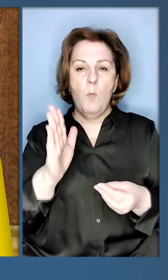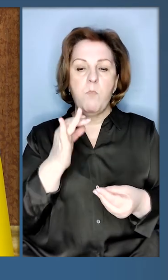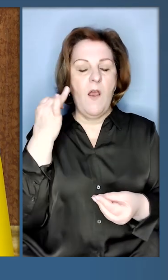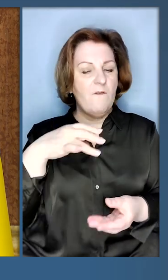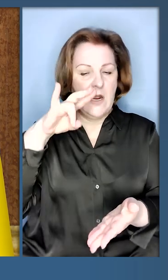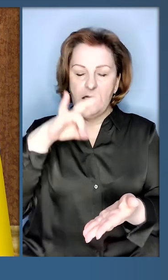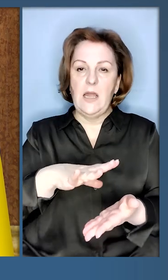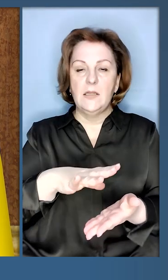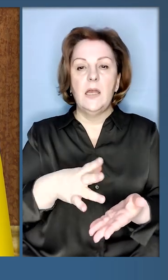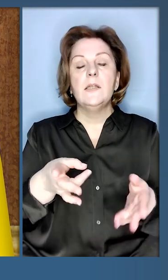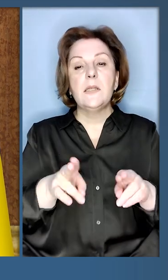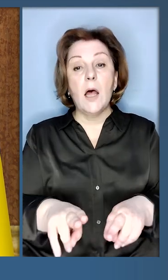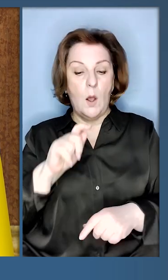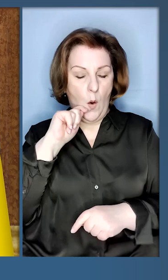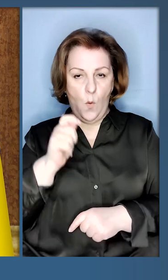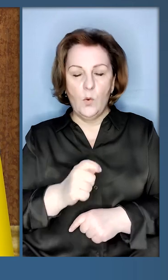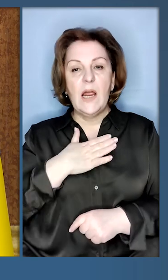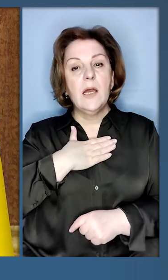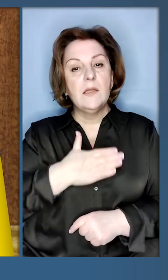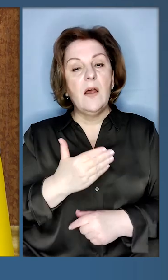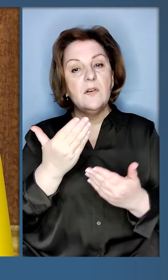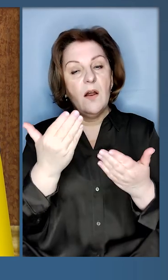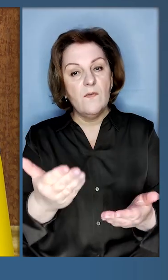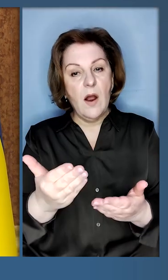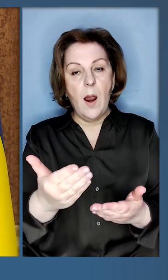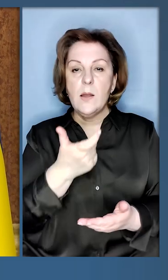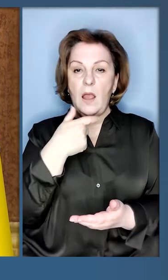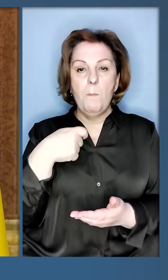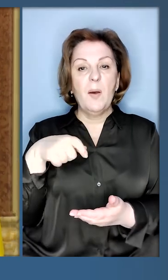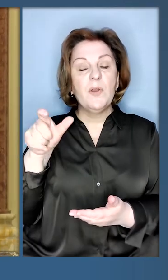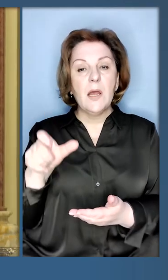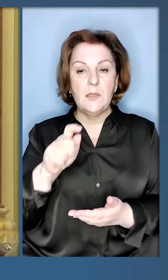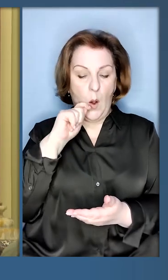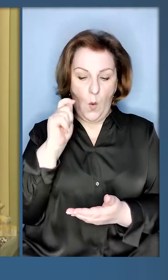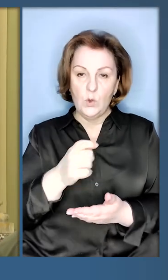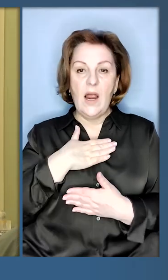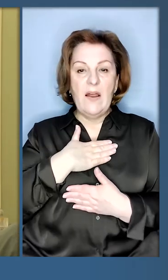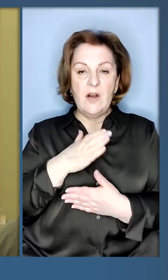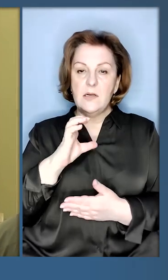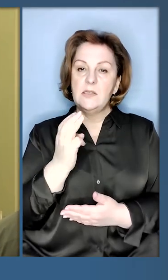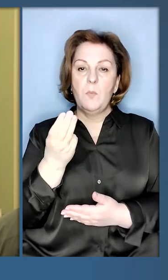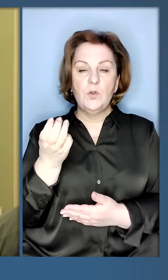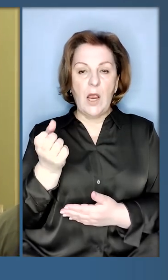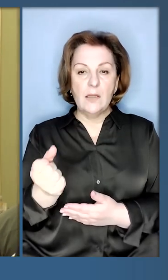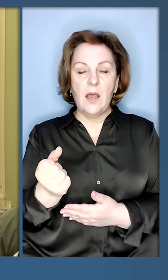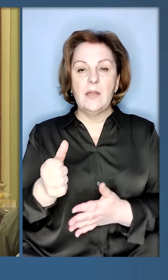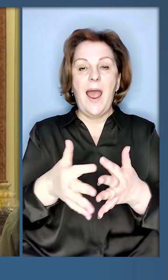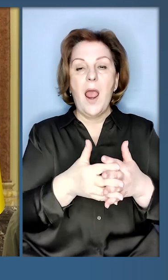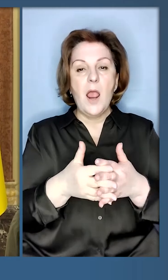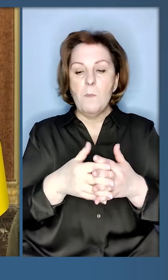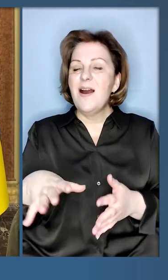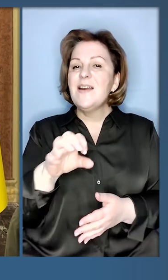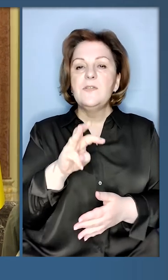назавжди залишиться. Україна вдячна вам, пане президенту. Україна вдячна Сполученим Штатам Америки,